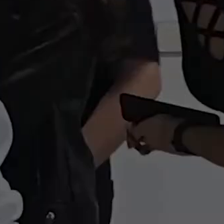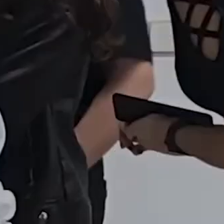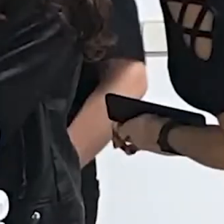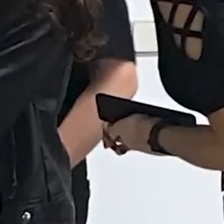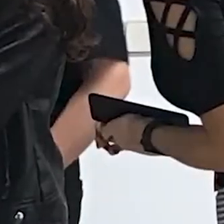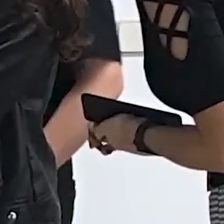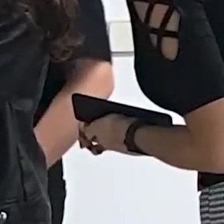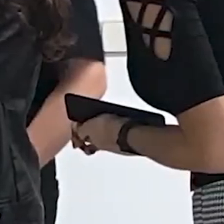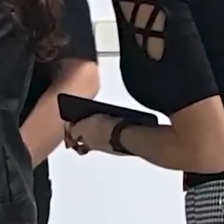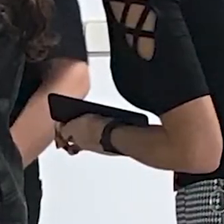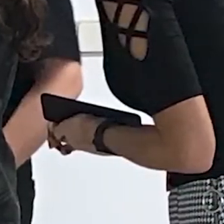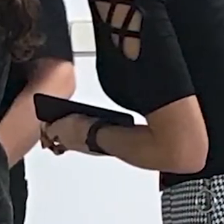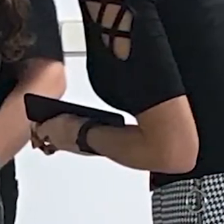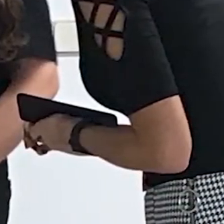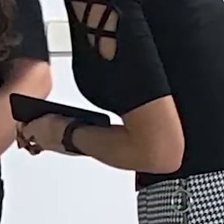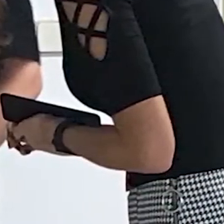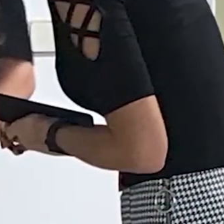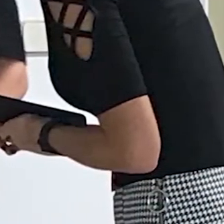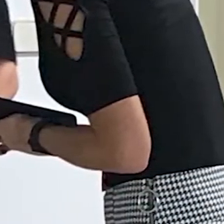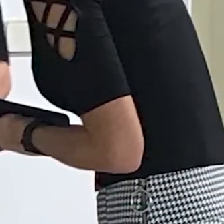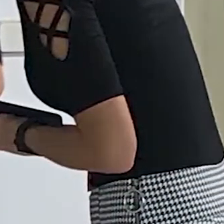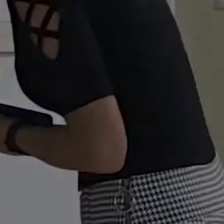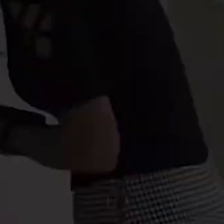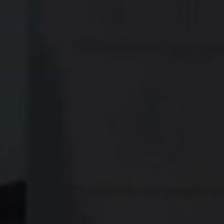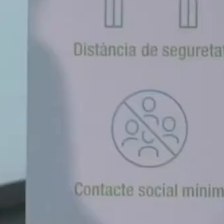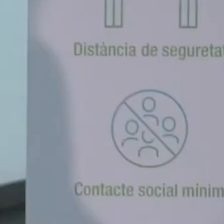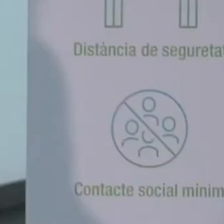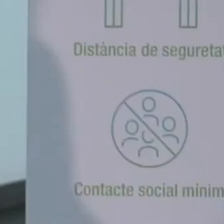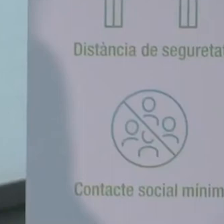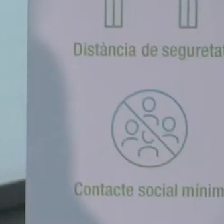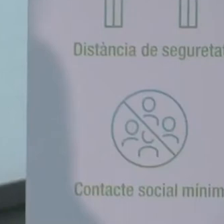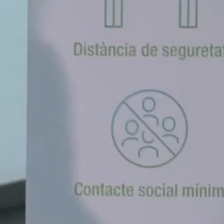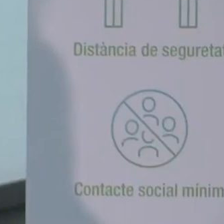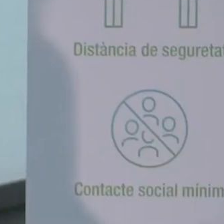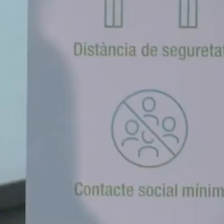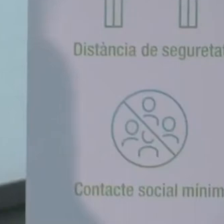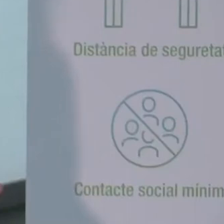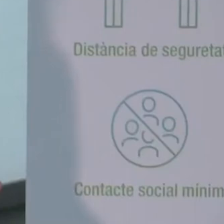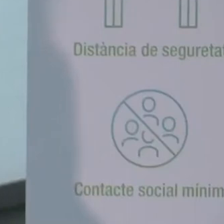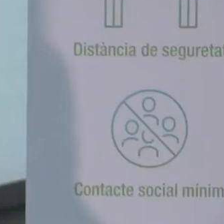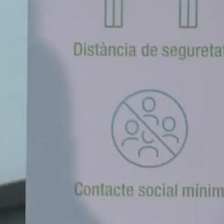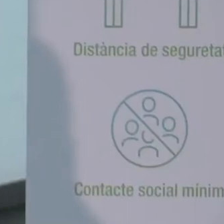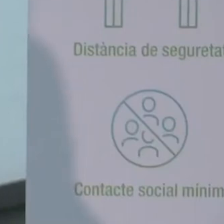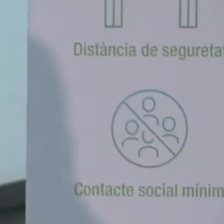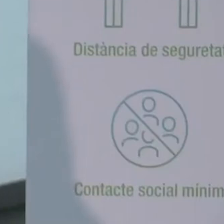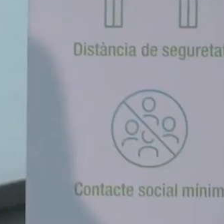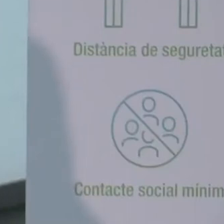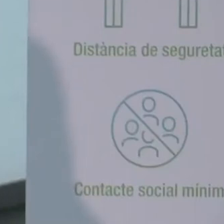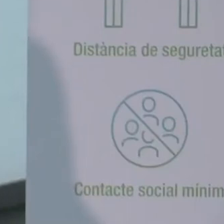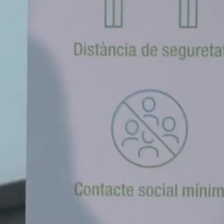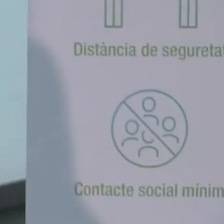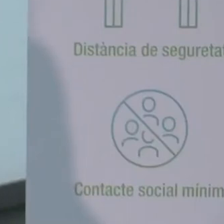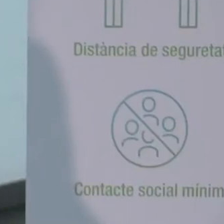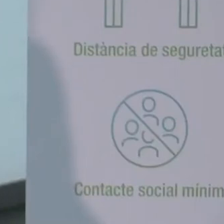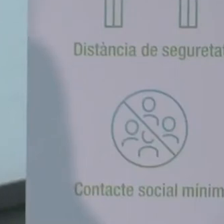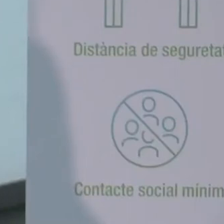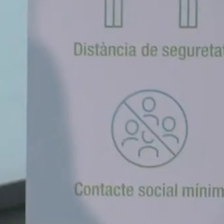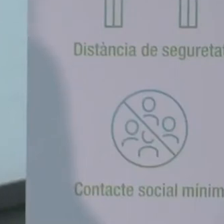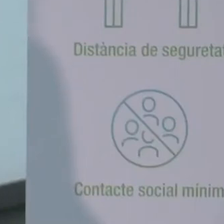vist tota la perspectiva de gènere des de moltes disciplines i